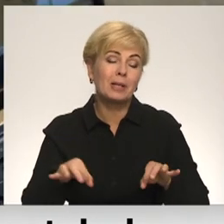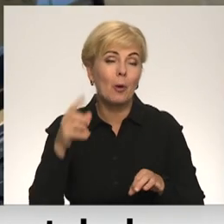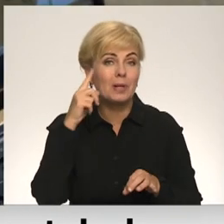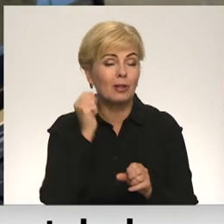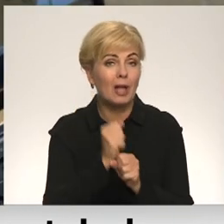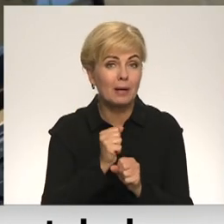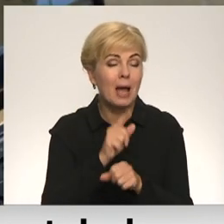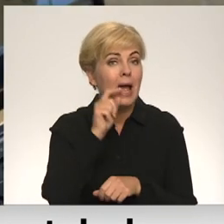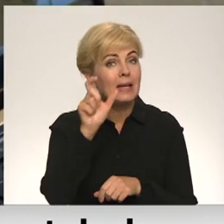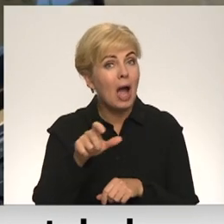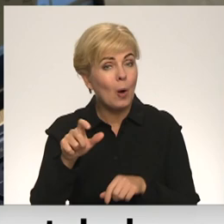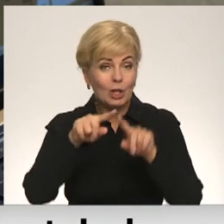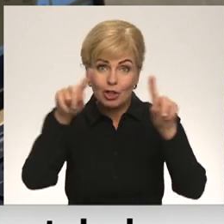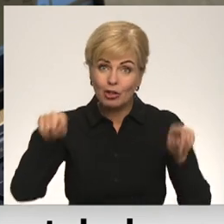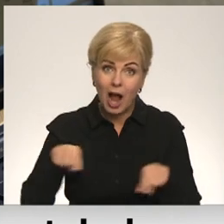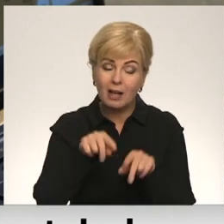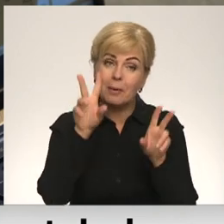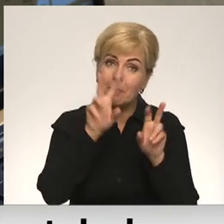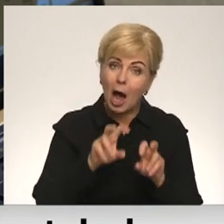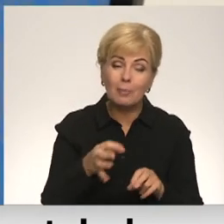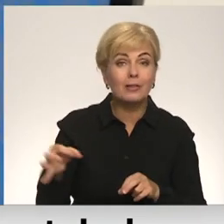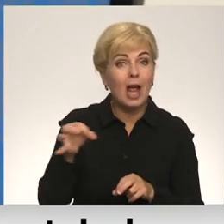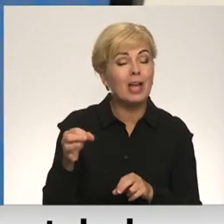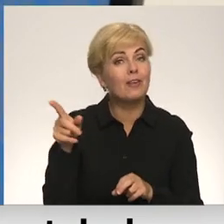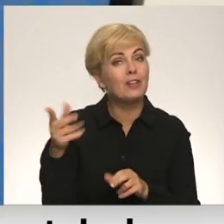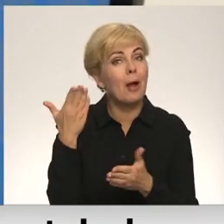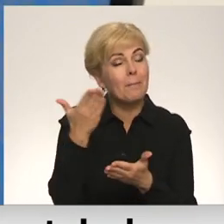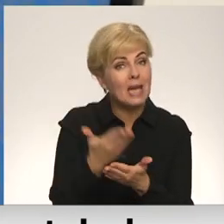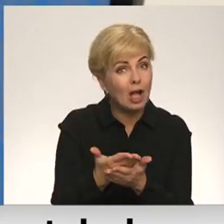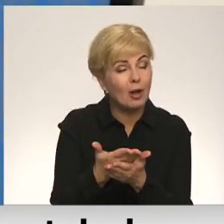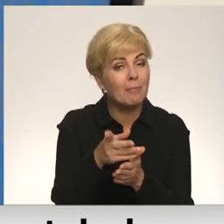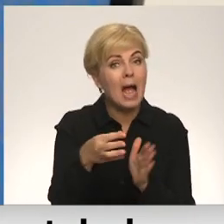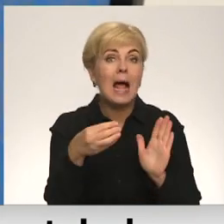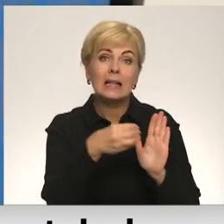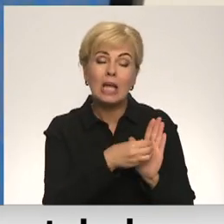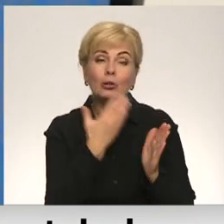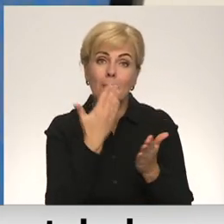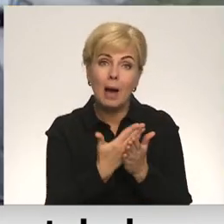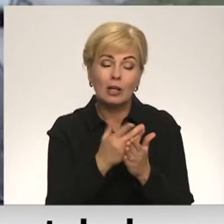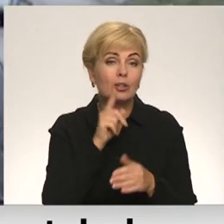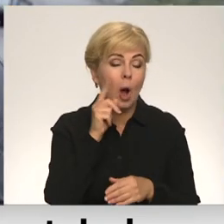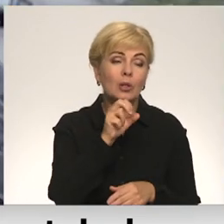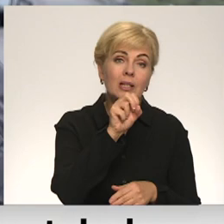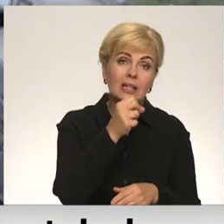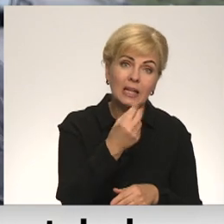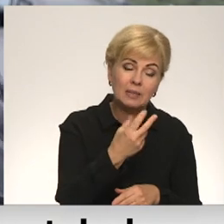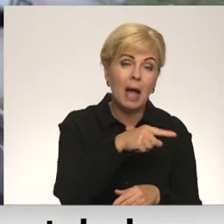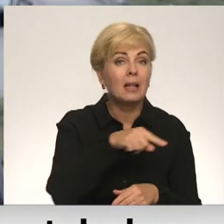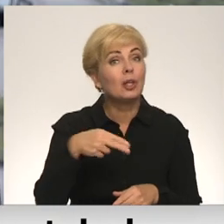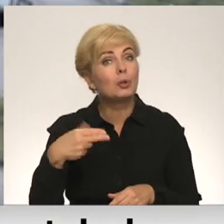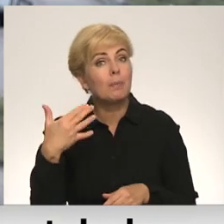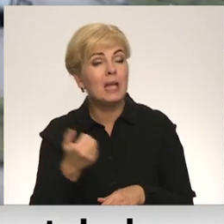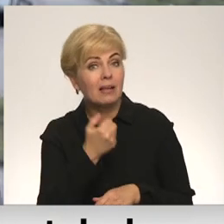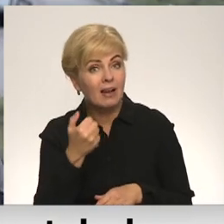Un jaunieša kartē var izpētīt sava reģiona piedāvājumus. Lietot neparedzēta jauniešiem no 13 līdz 25 gadiem,